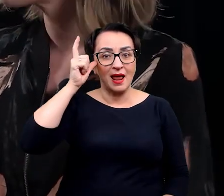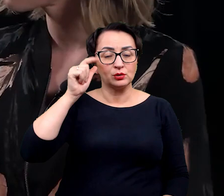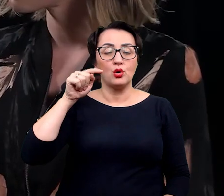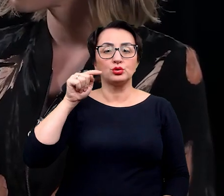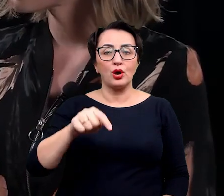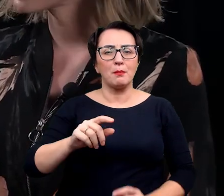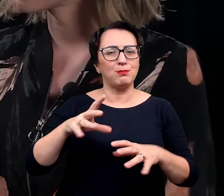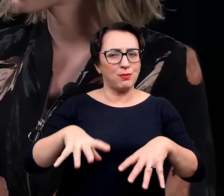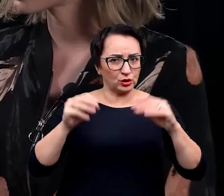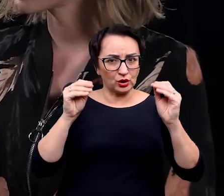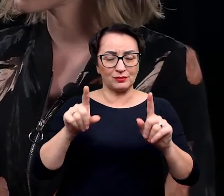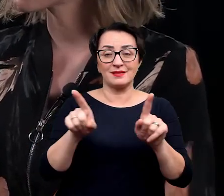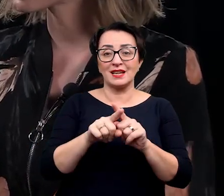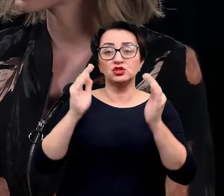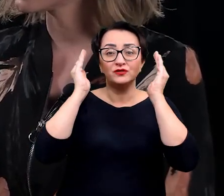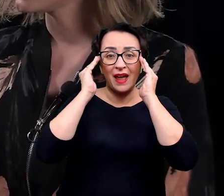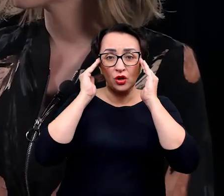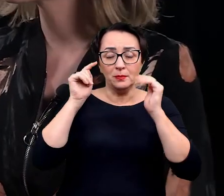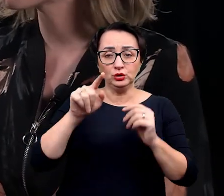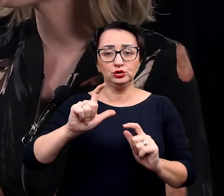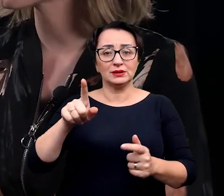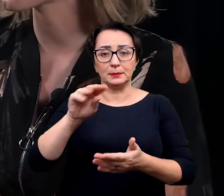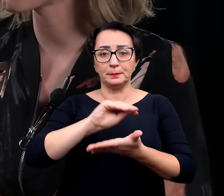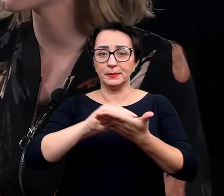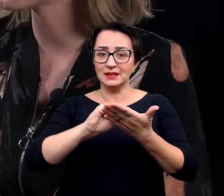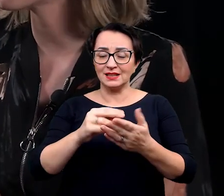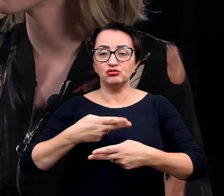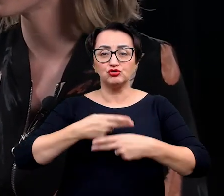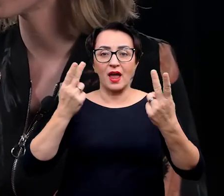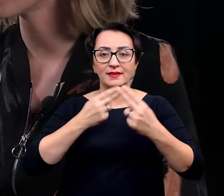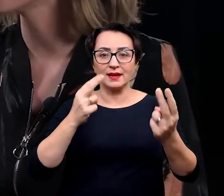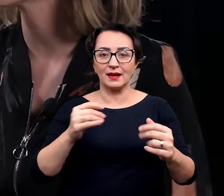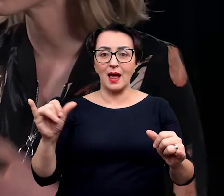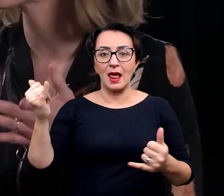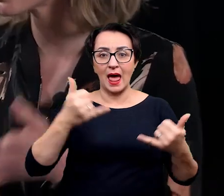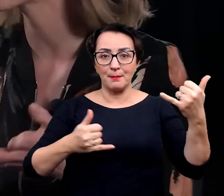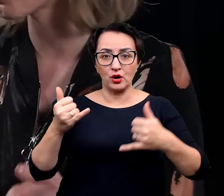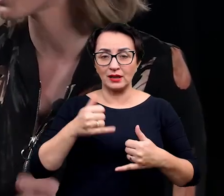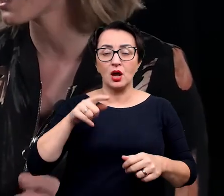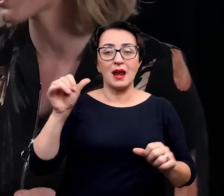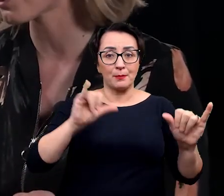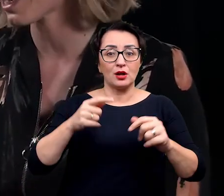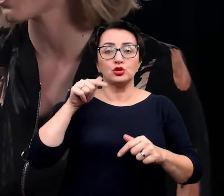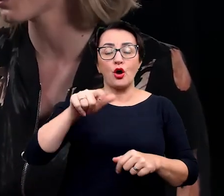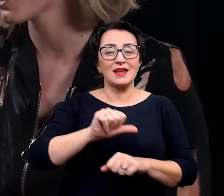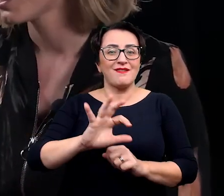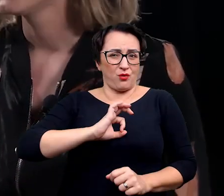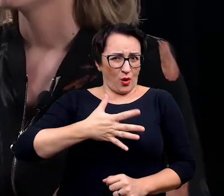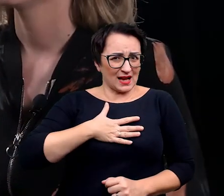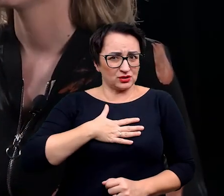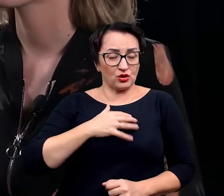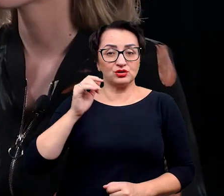na samym początku, świadomość tego, że to, co piszesz w dzienniku laboratoryjnym jest własnością intelektualną